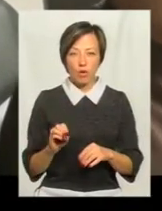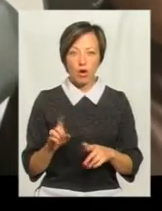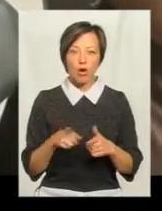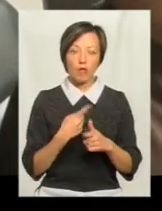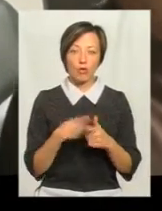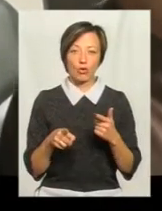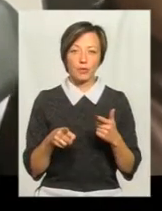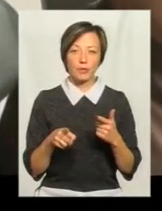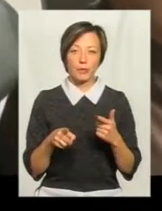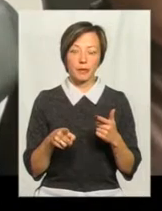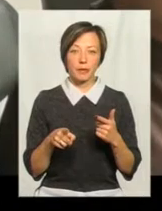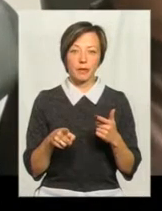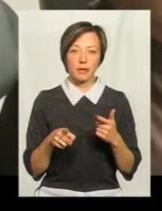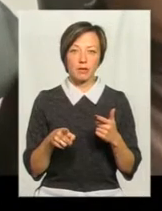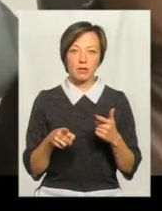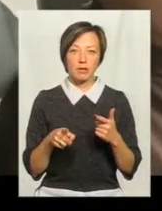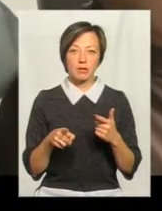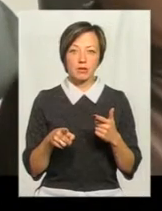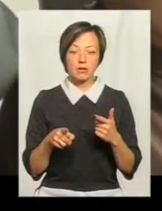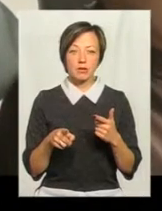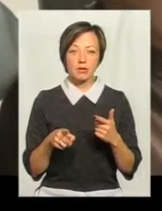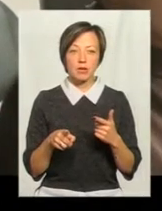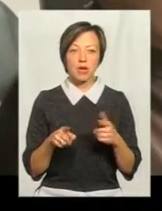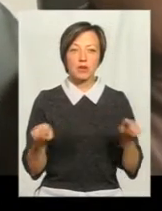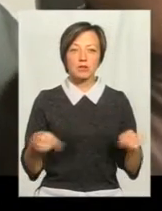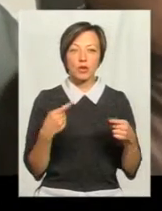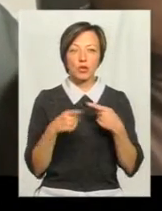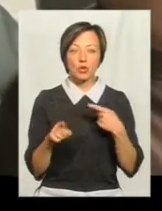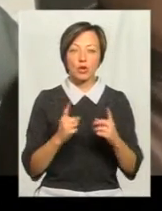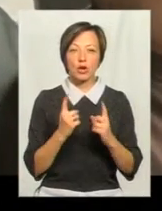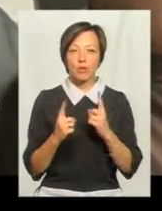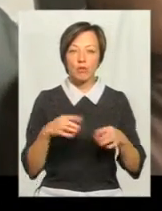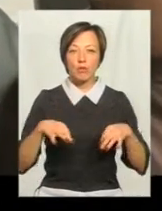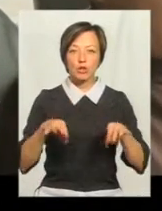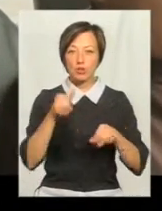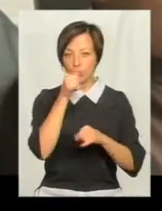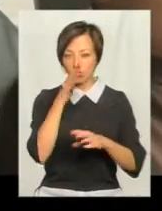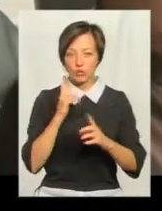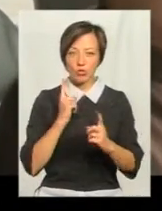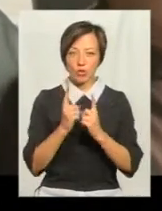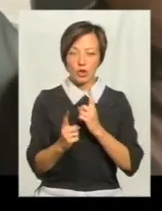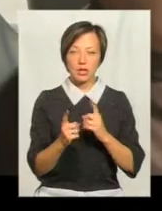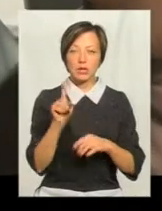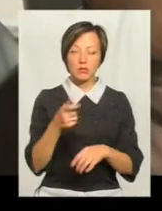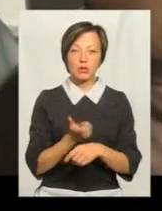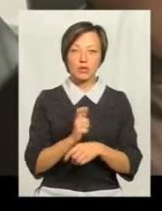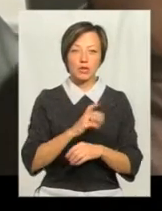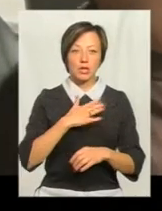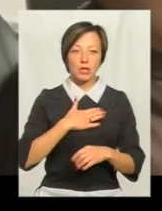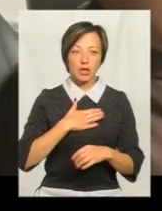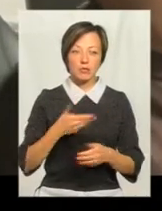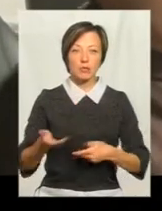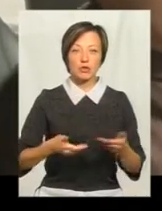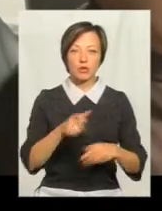або якимось чином там організувати другий рух. Тому що машини не можуть проїхати. Тим більше, що наші